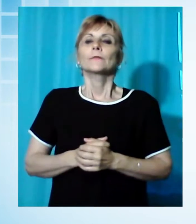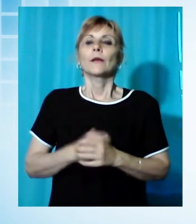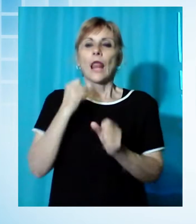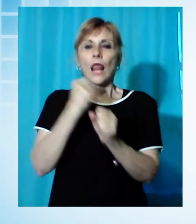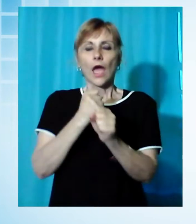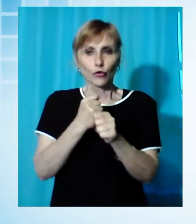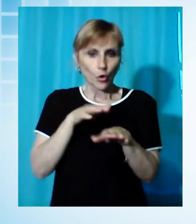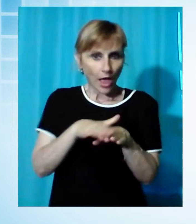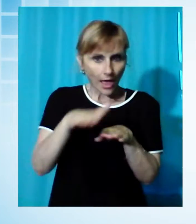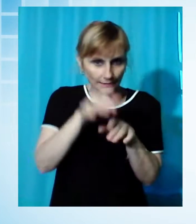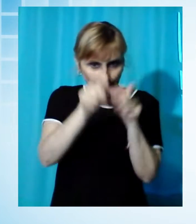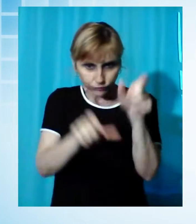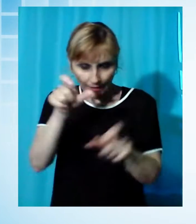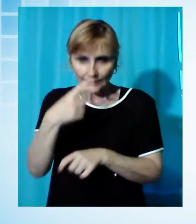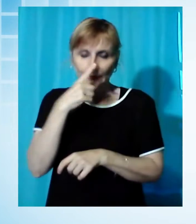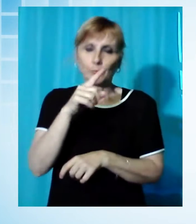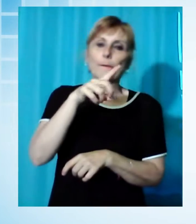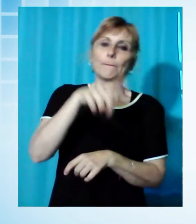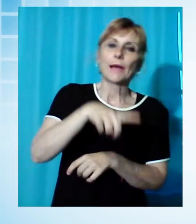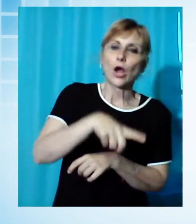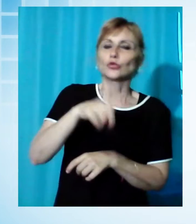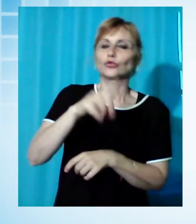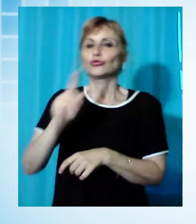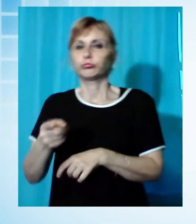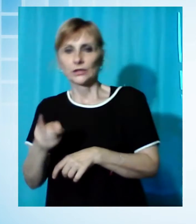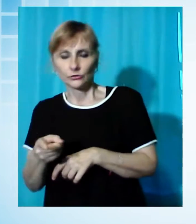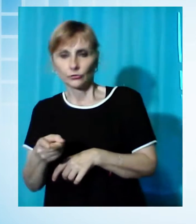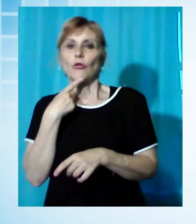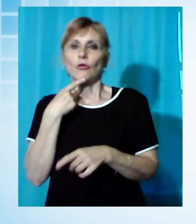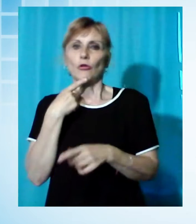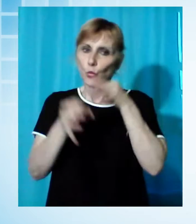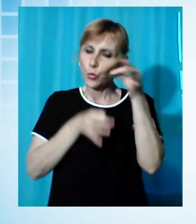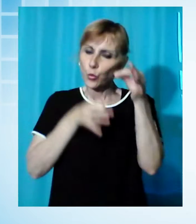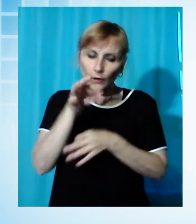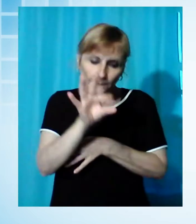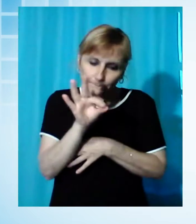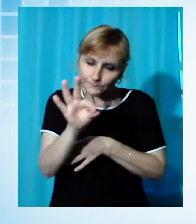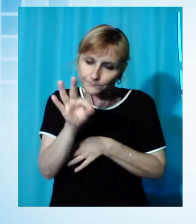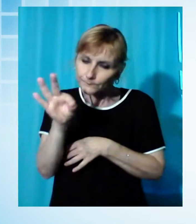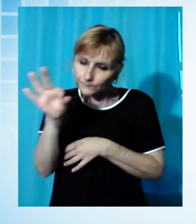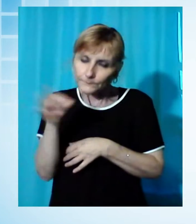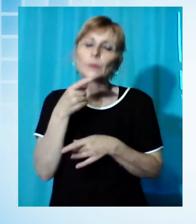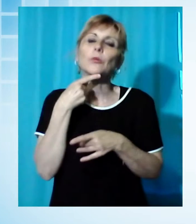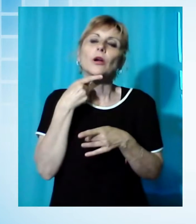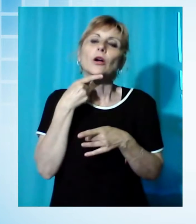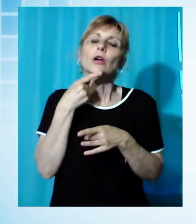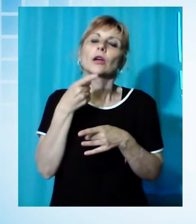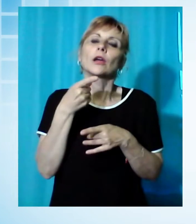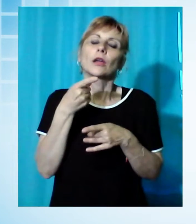come per Paolo Gibertoni, che ha curato in particolare la selezione delle trote Fario, che poi hanno dato vita a tutto il progetto.